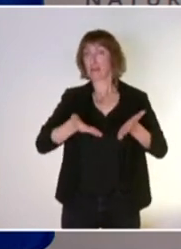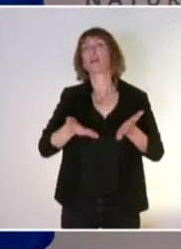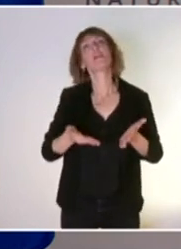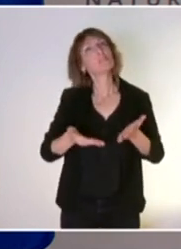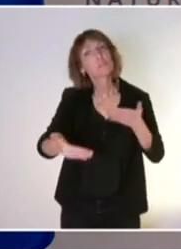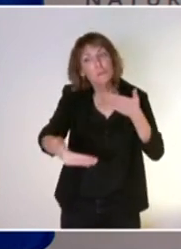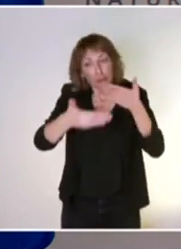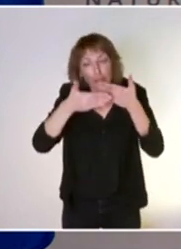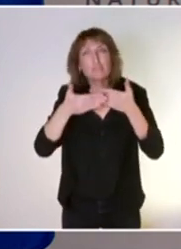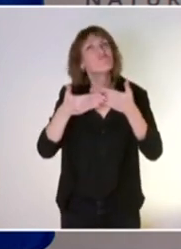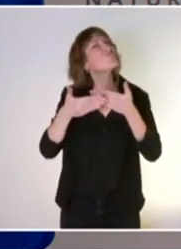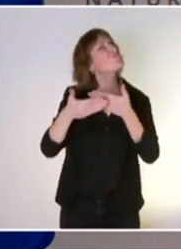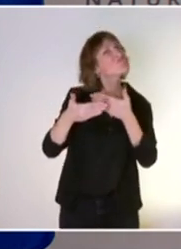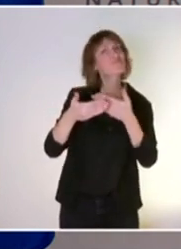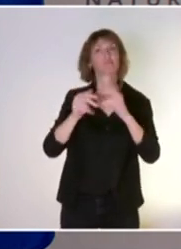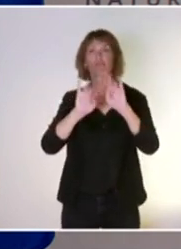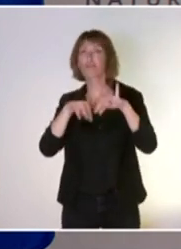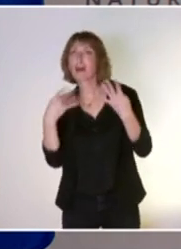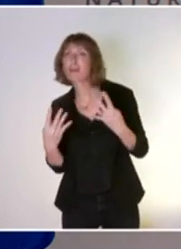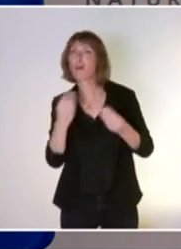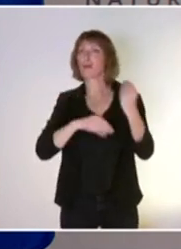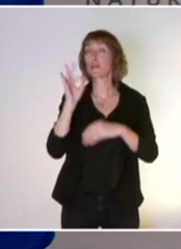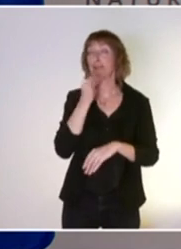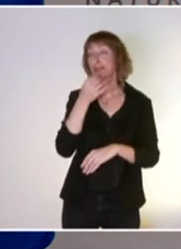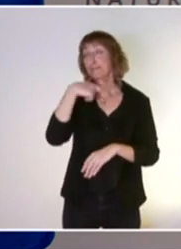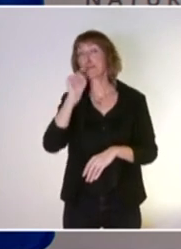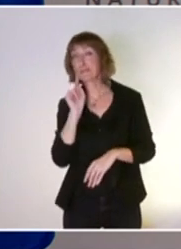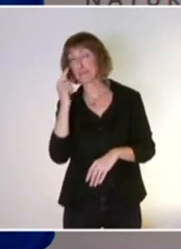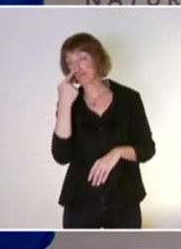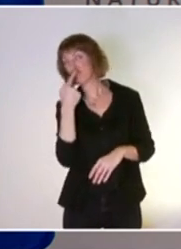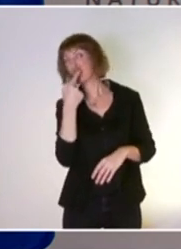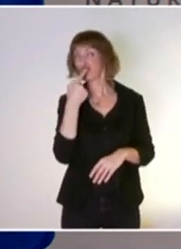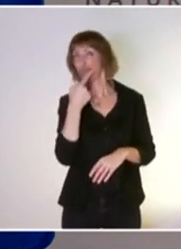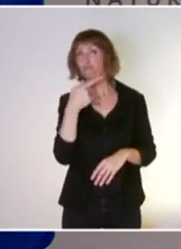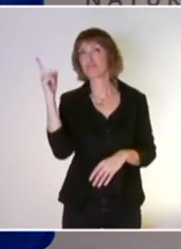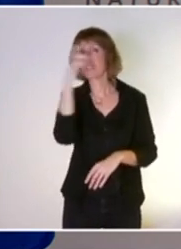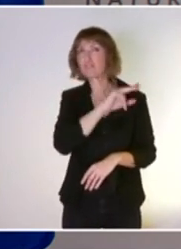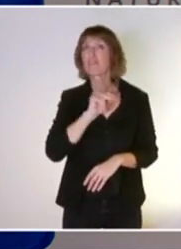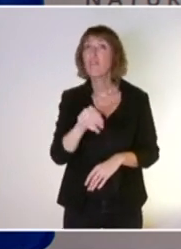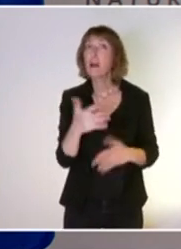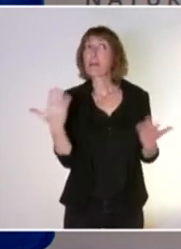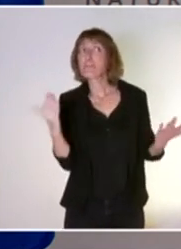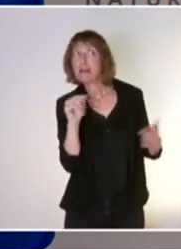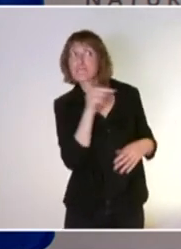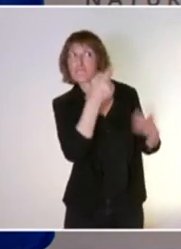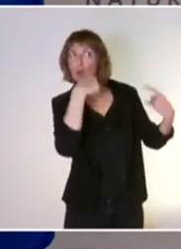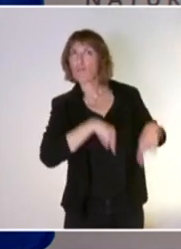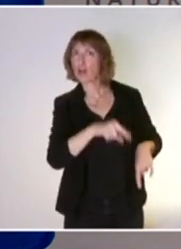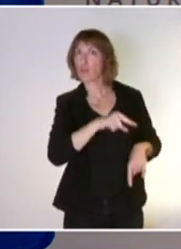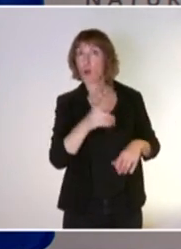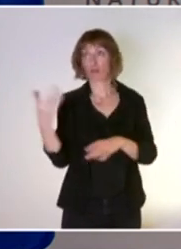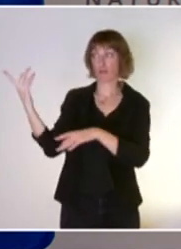au printemps ou en tout cas en avril-mai. Qu'en est-il ? Quelle attention le gouvernement porte à cette demande du Conseil d'État ?